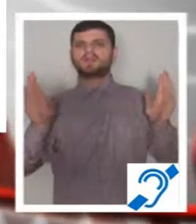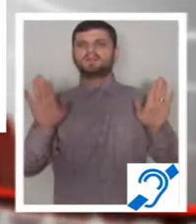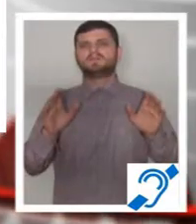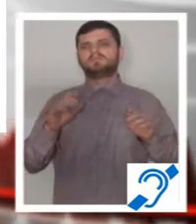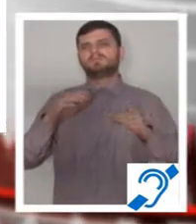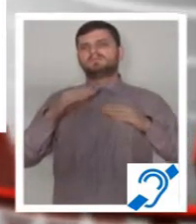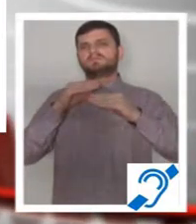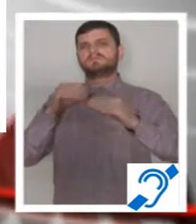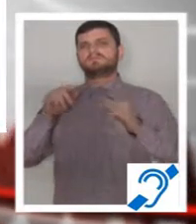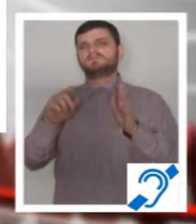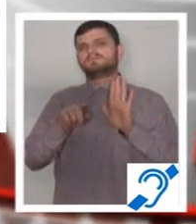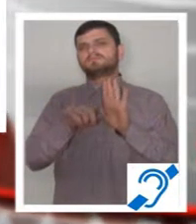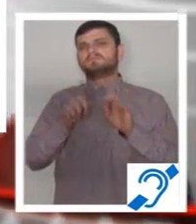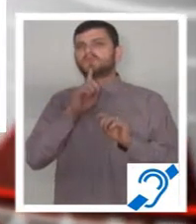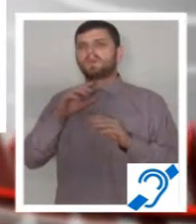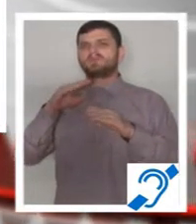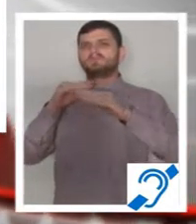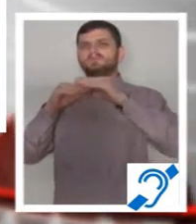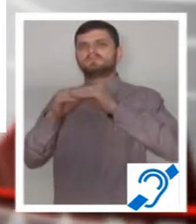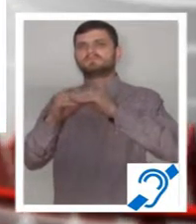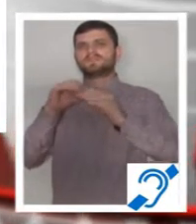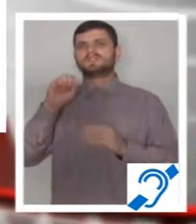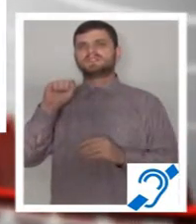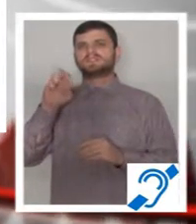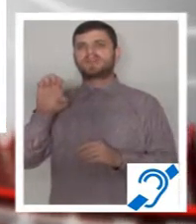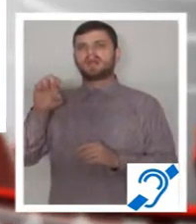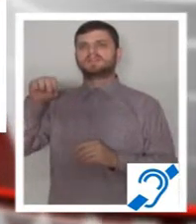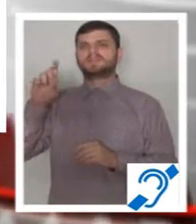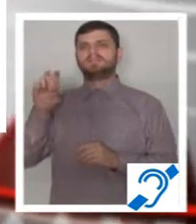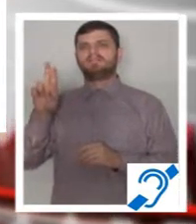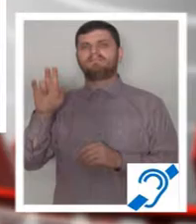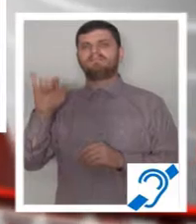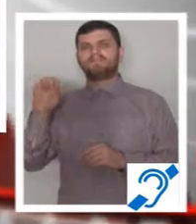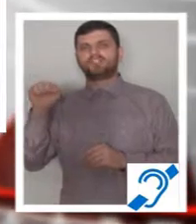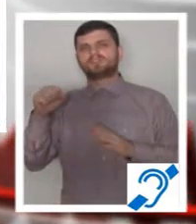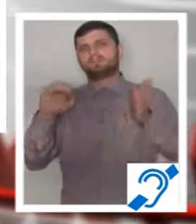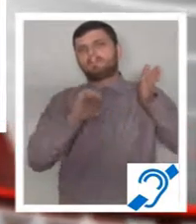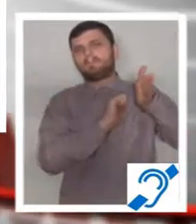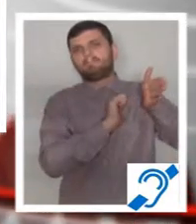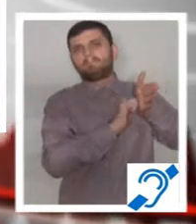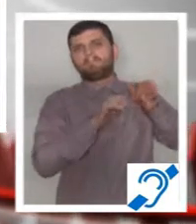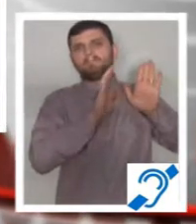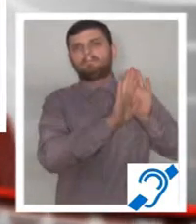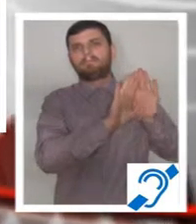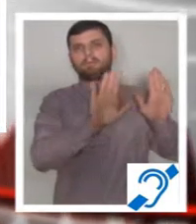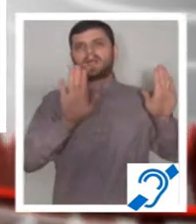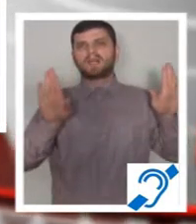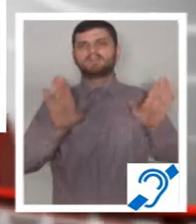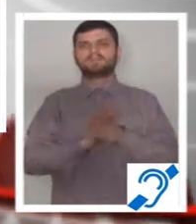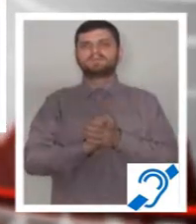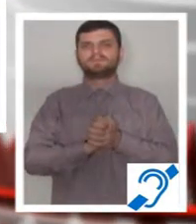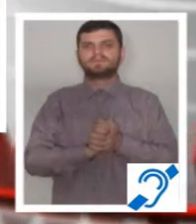producție și partea de abator. Au fost salvate hala de livrare și